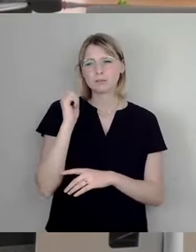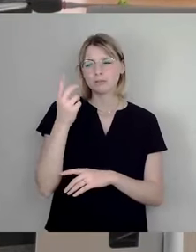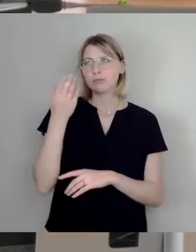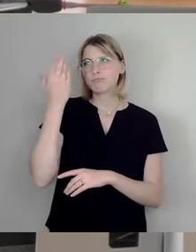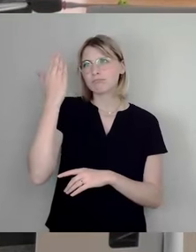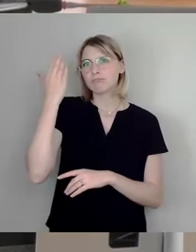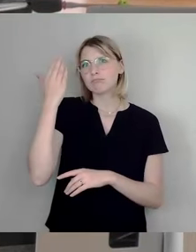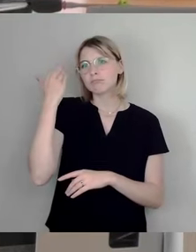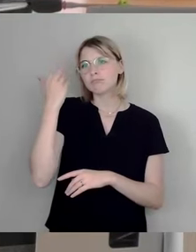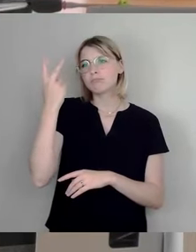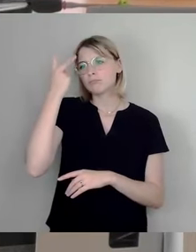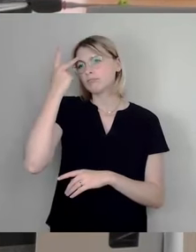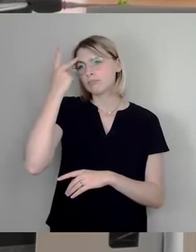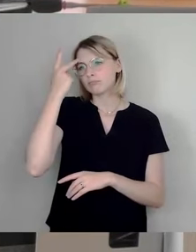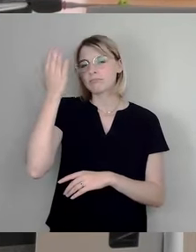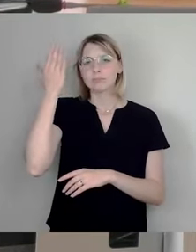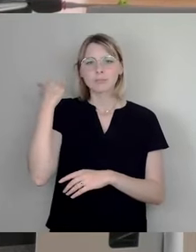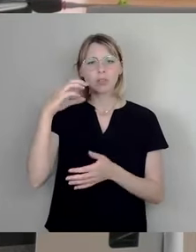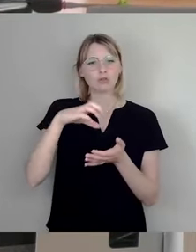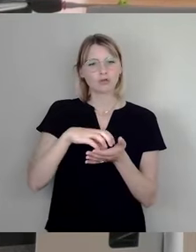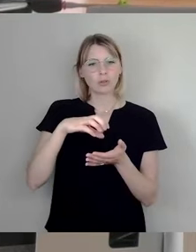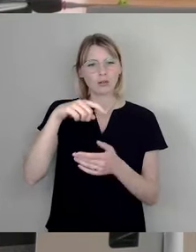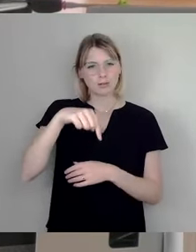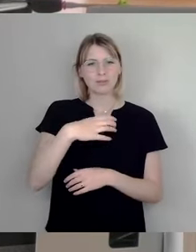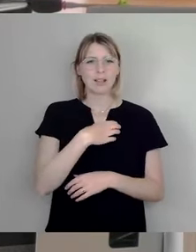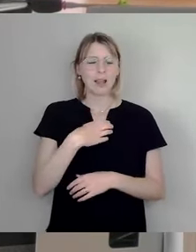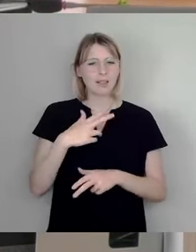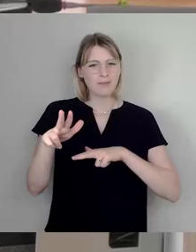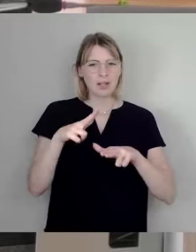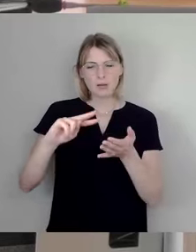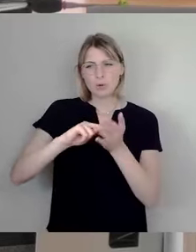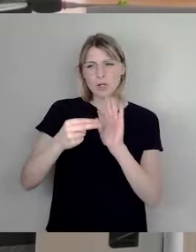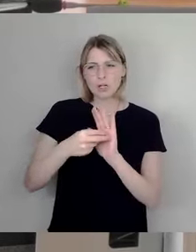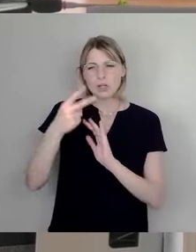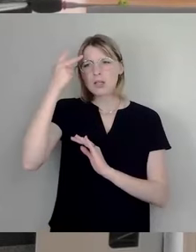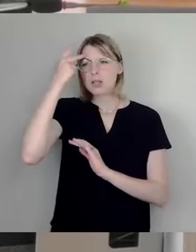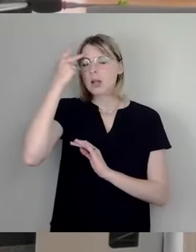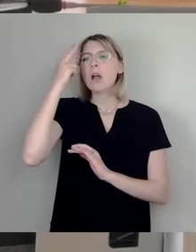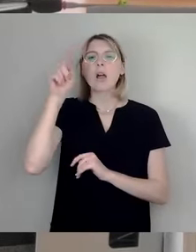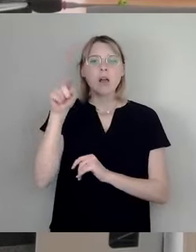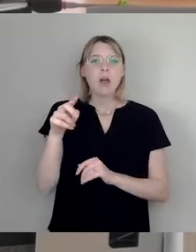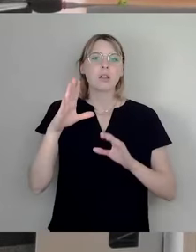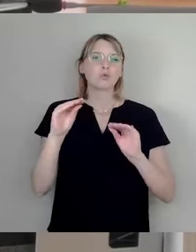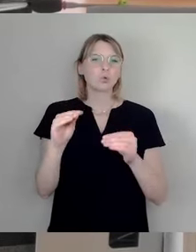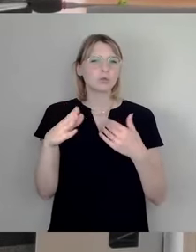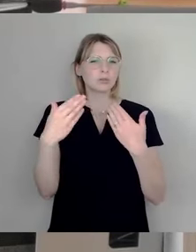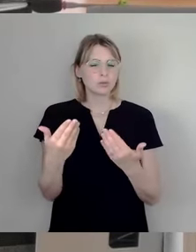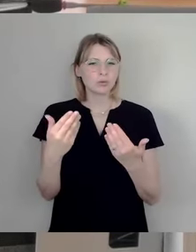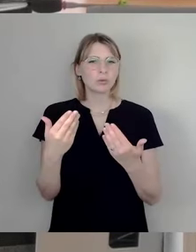in unserer Stadt und die Verkehrspolitik denken, dann wissen wir, dass die Nutzung von Brücken auch zu Spaltungen